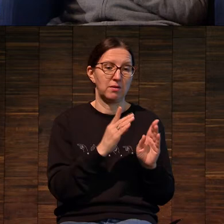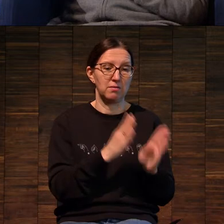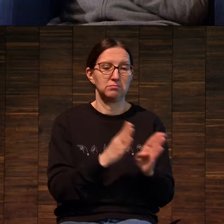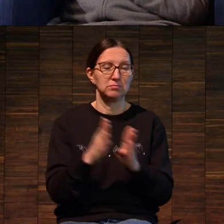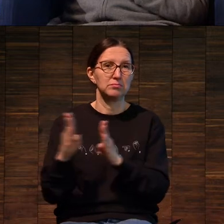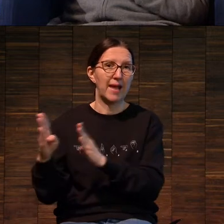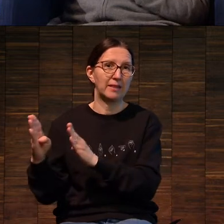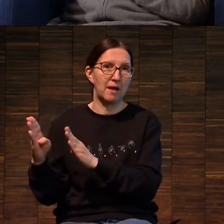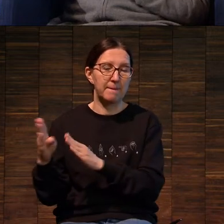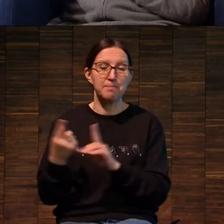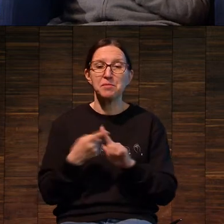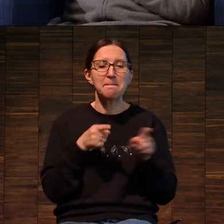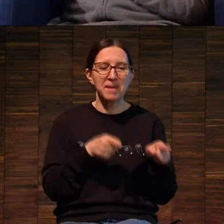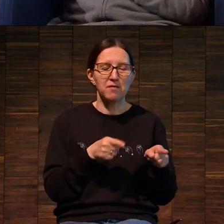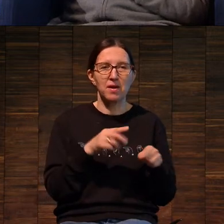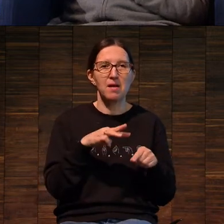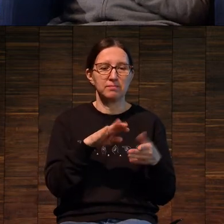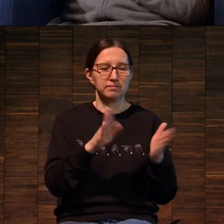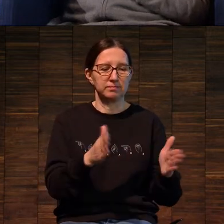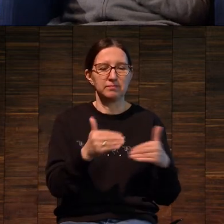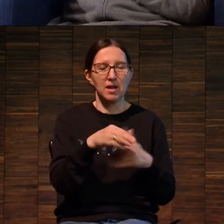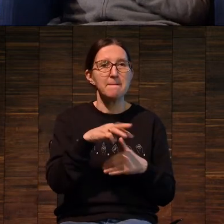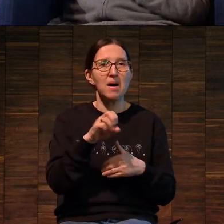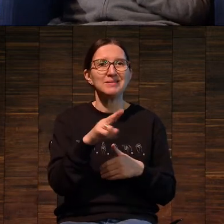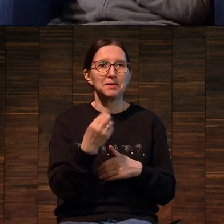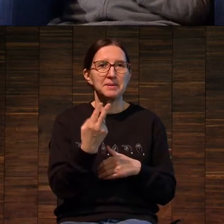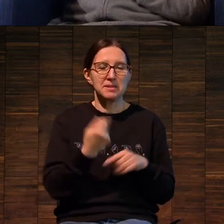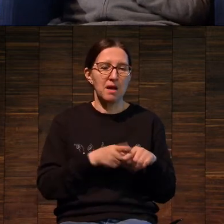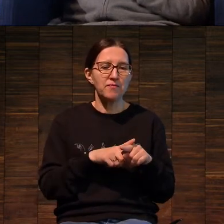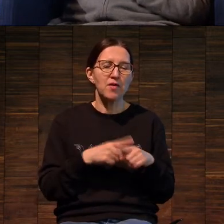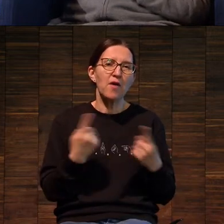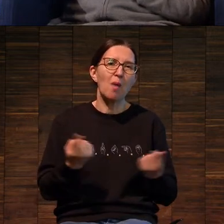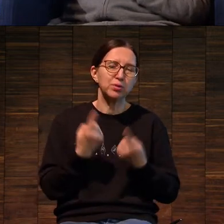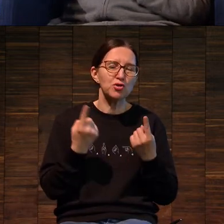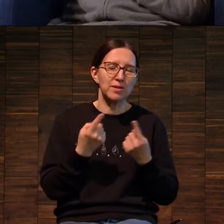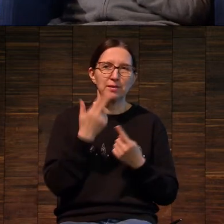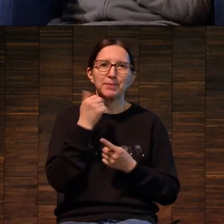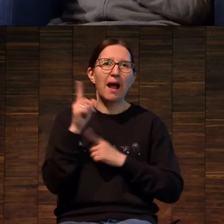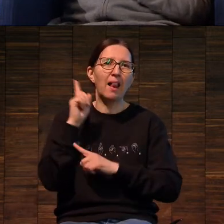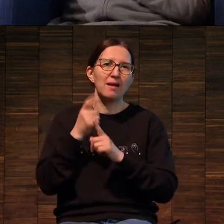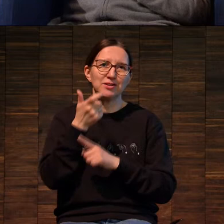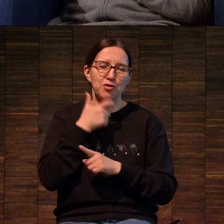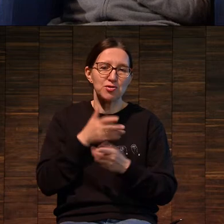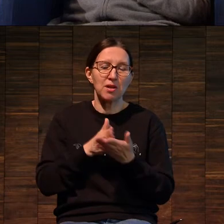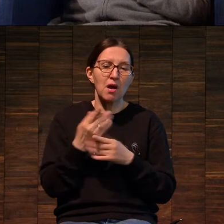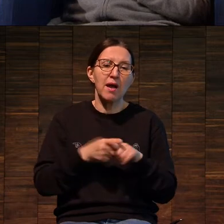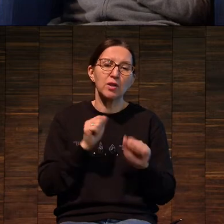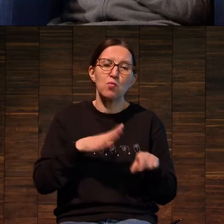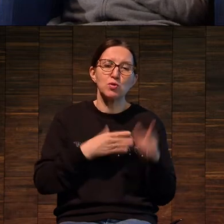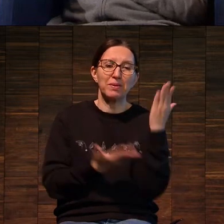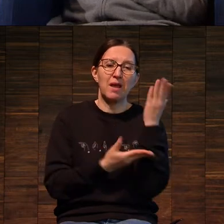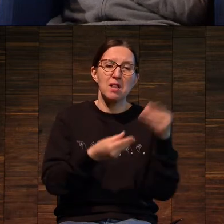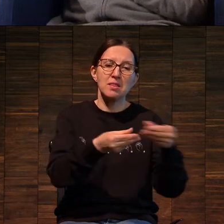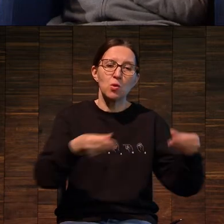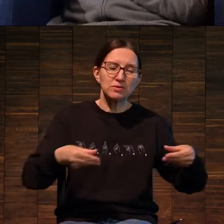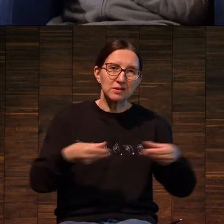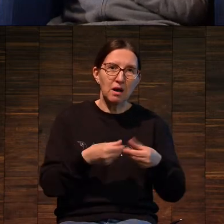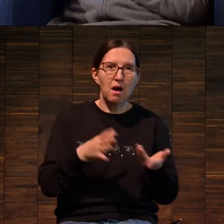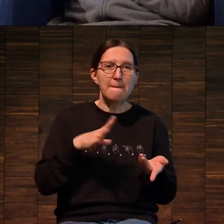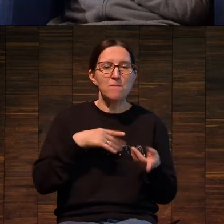Про матрицу. Матрица в классических способах печати — это доска, форма,